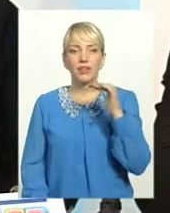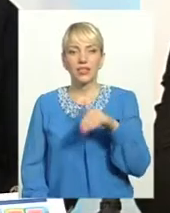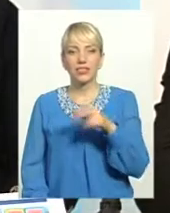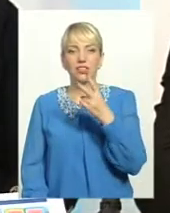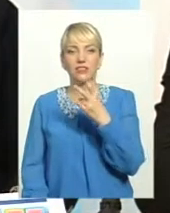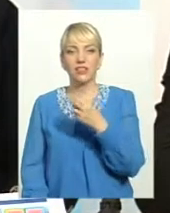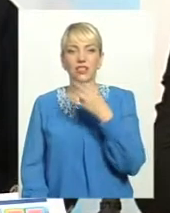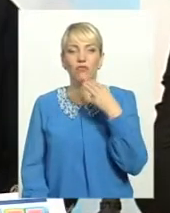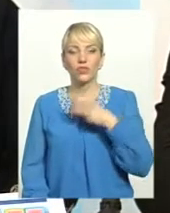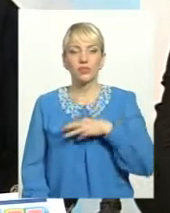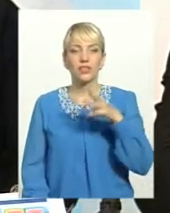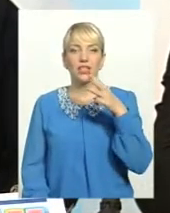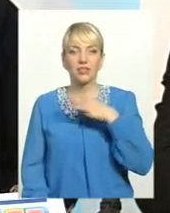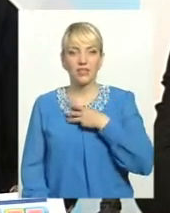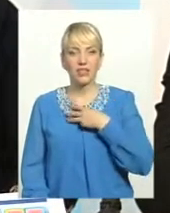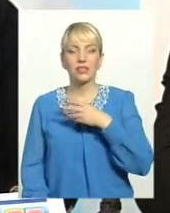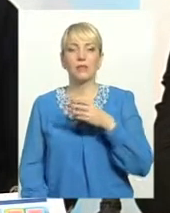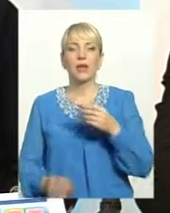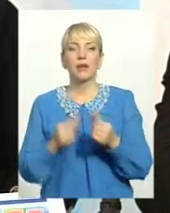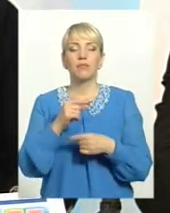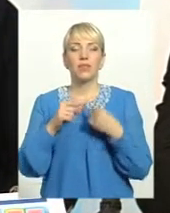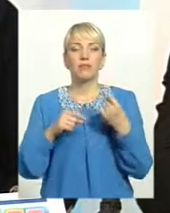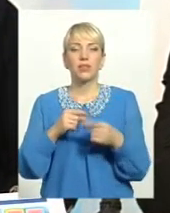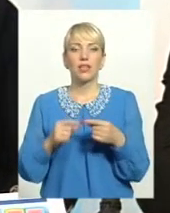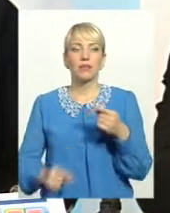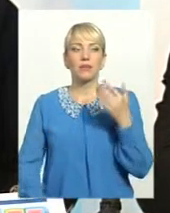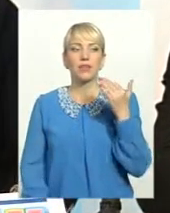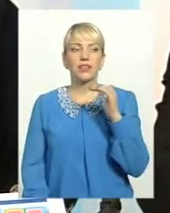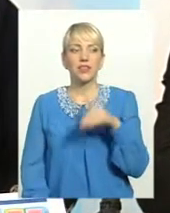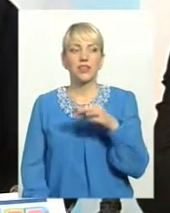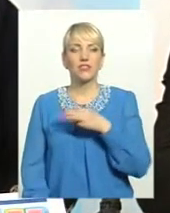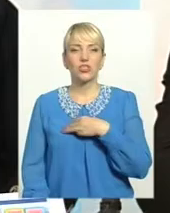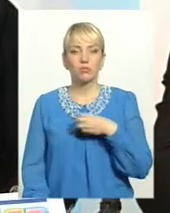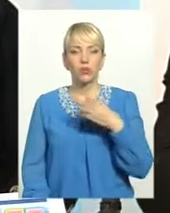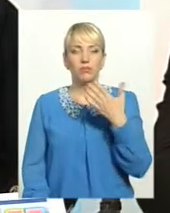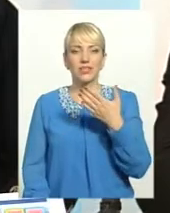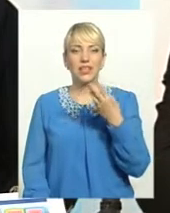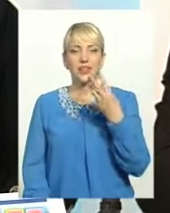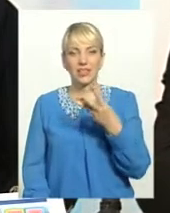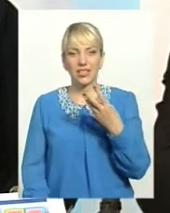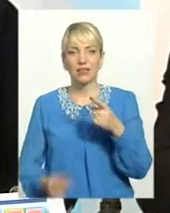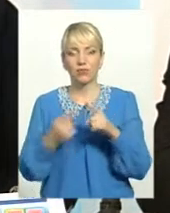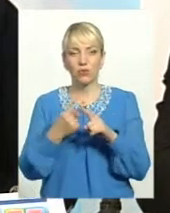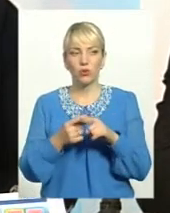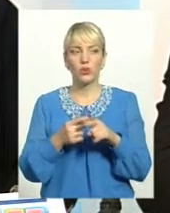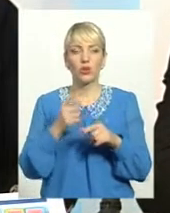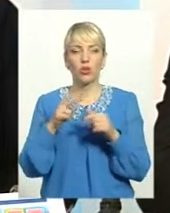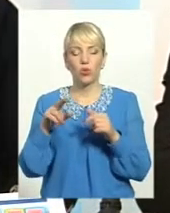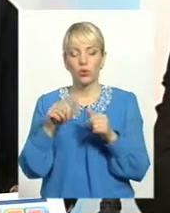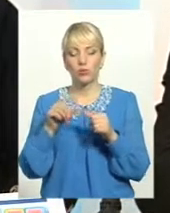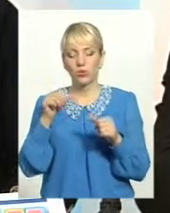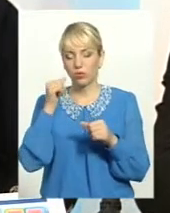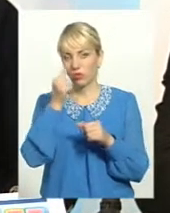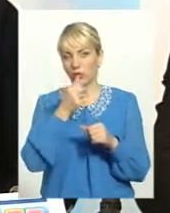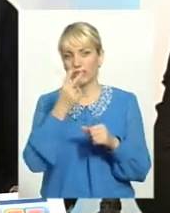5288. З них підприємців 2563. Це плюс до минулого року 250 людей.